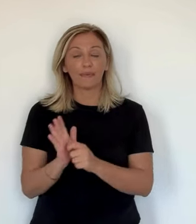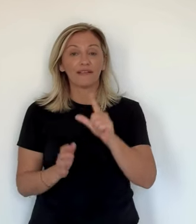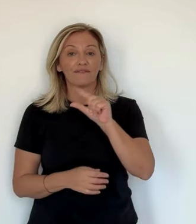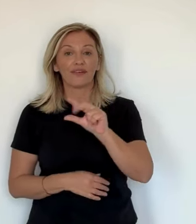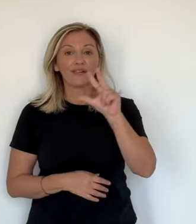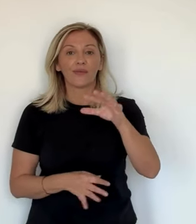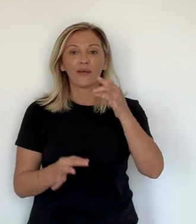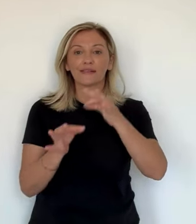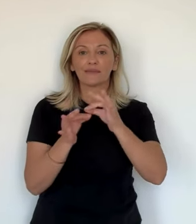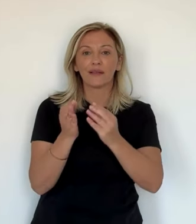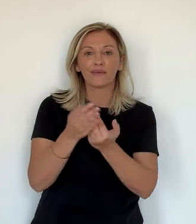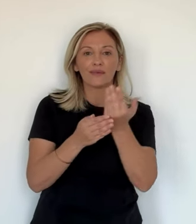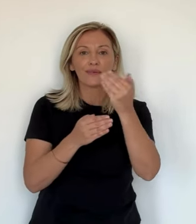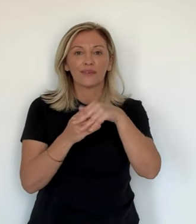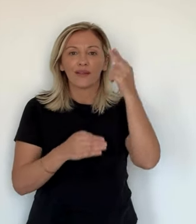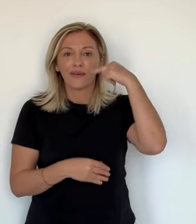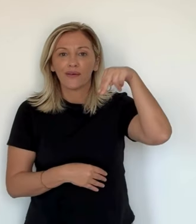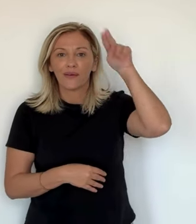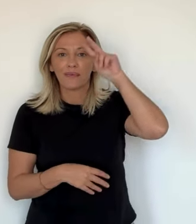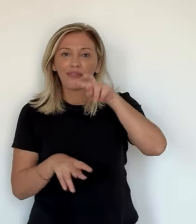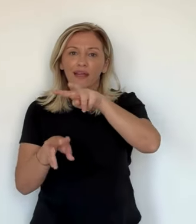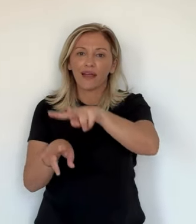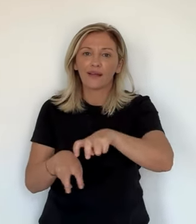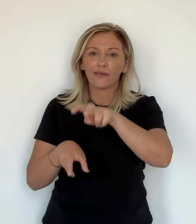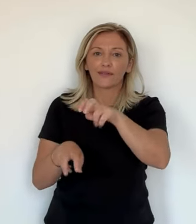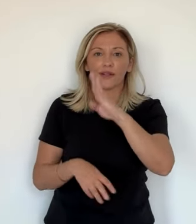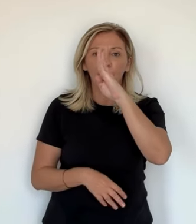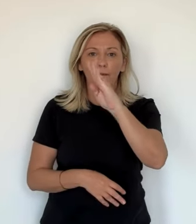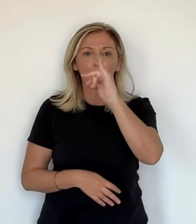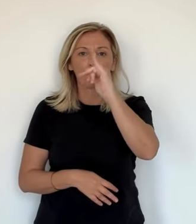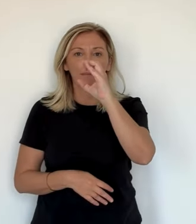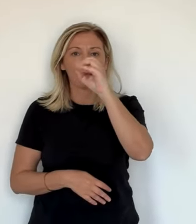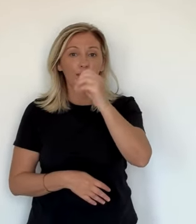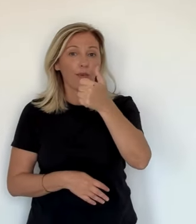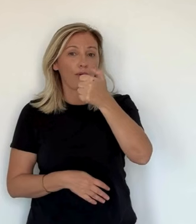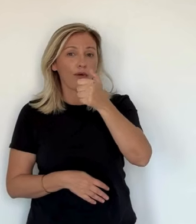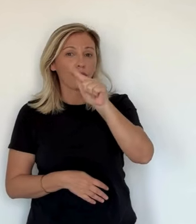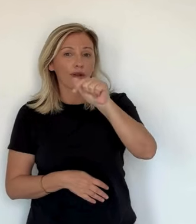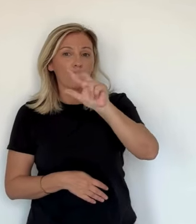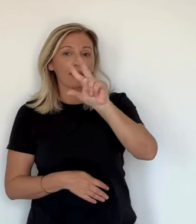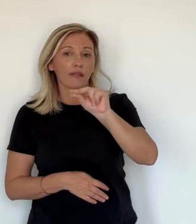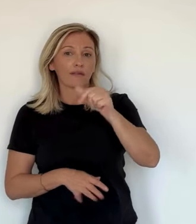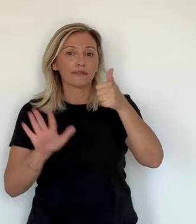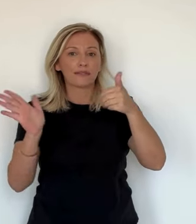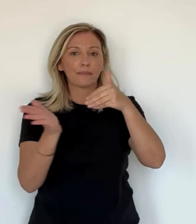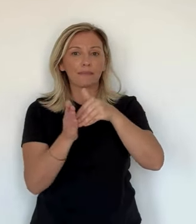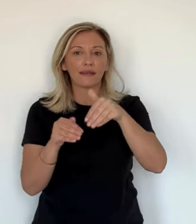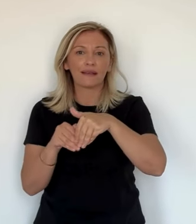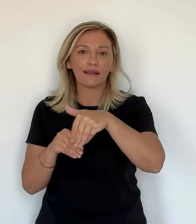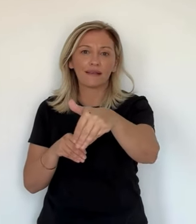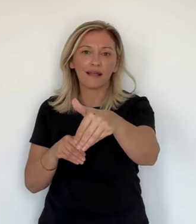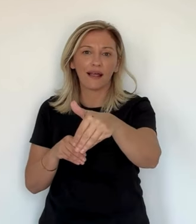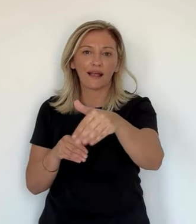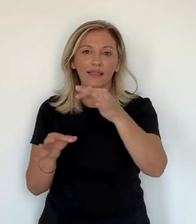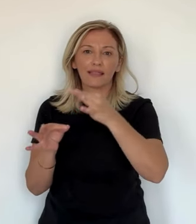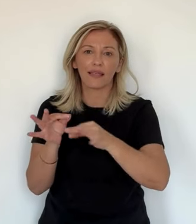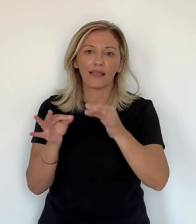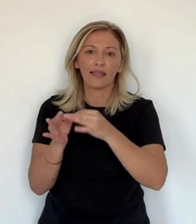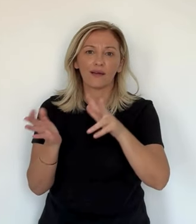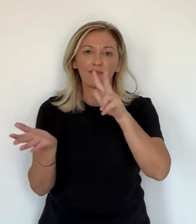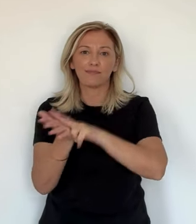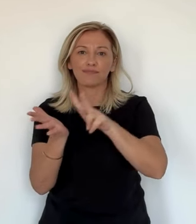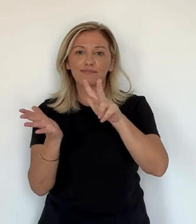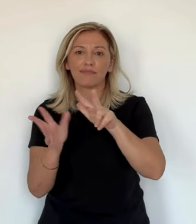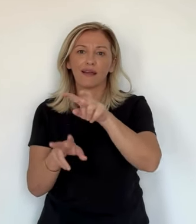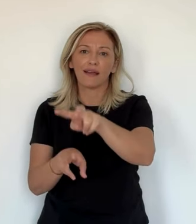Ce 23 septembre marque la journée européenne de l'agriculture biologique. Avec 36 000 hectares certifiés, la Corse est la deuxième région française en